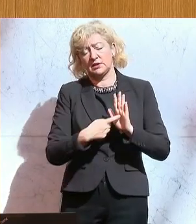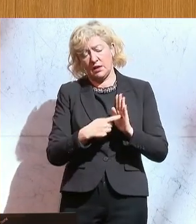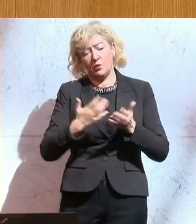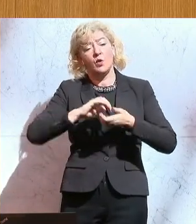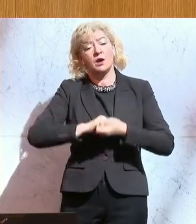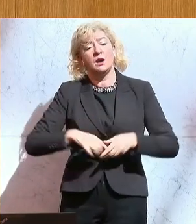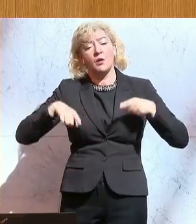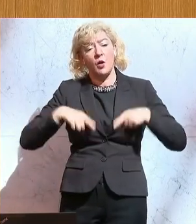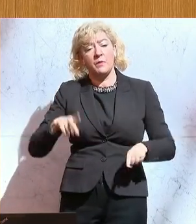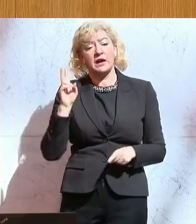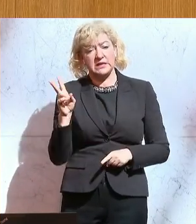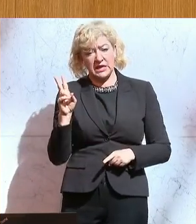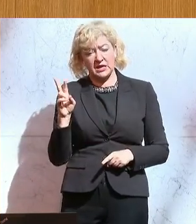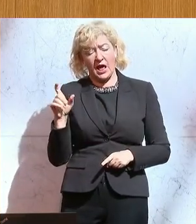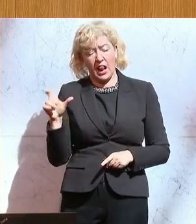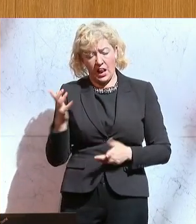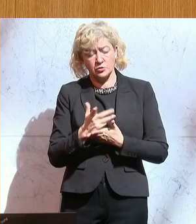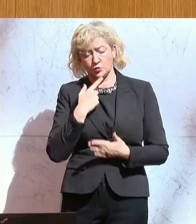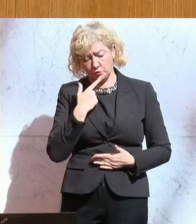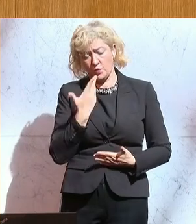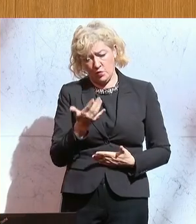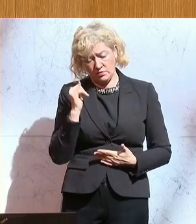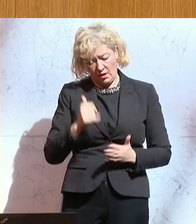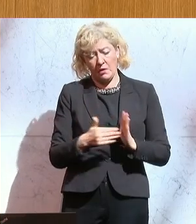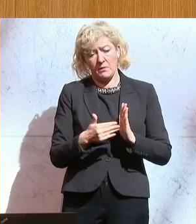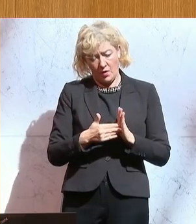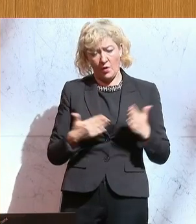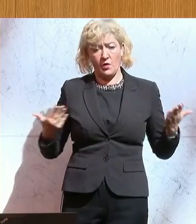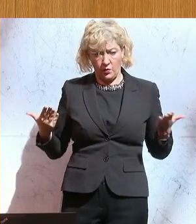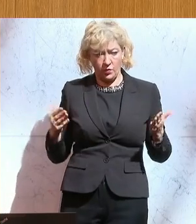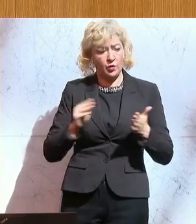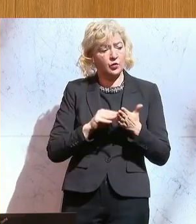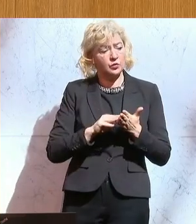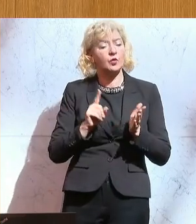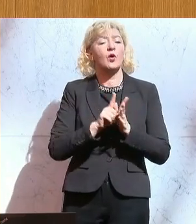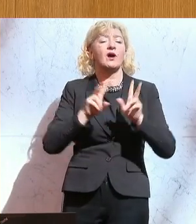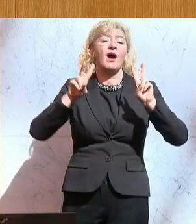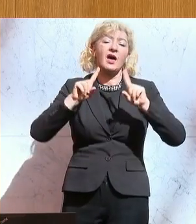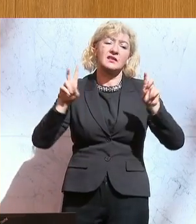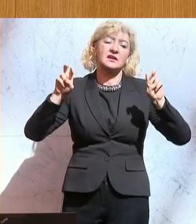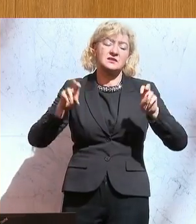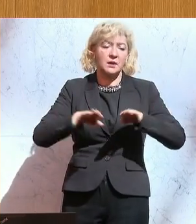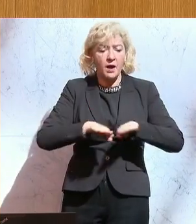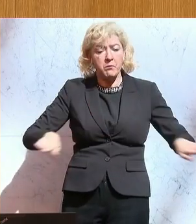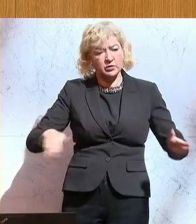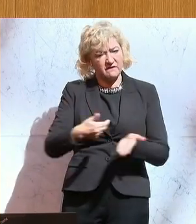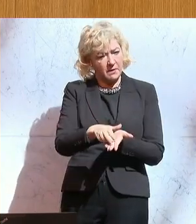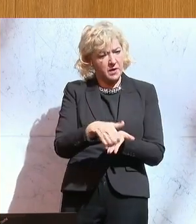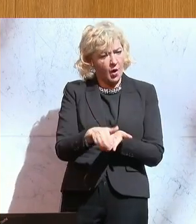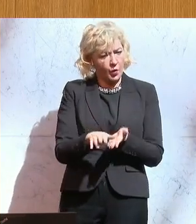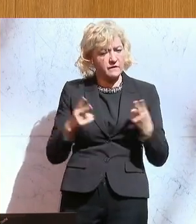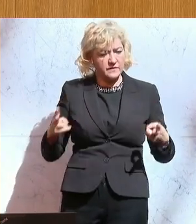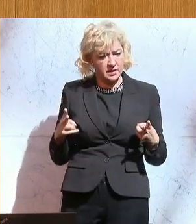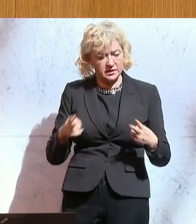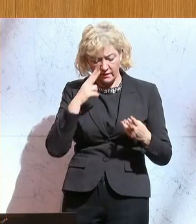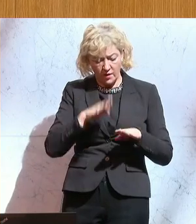vorher gerade ins Treffen geführt hat. Vielleicht noch ein kurzes Wort zum Bodenverbrauch, weil es wichtig ist. Also, wir haben gerade angesehen,